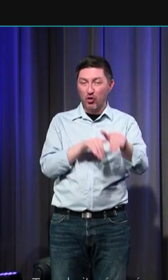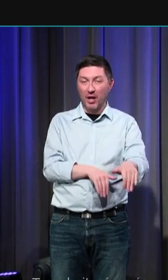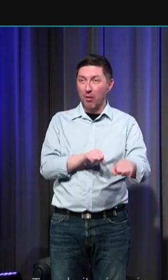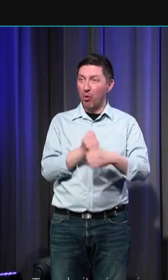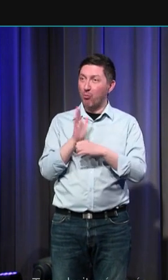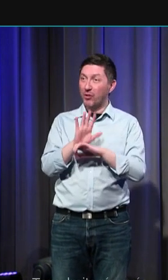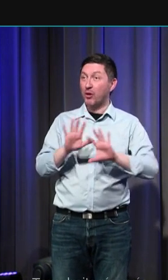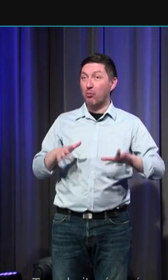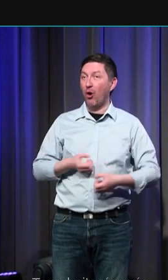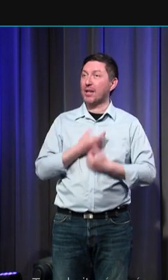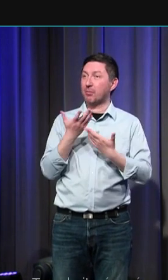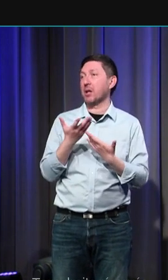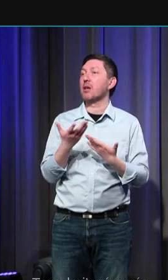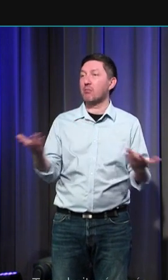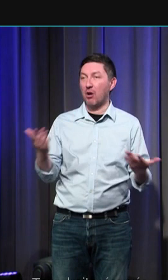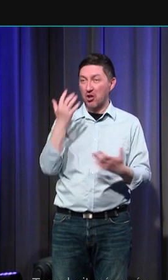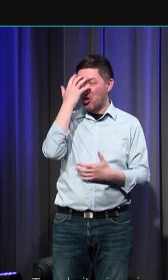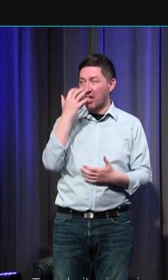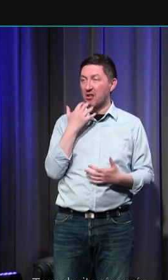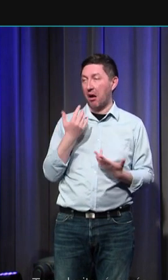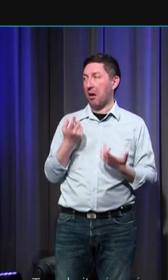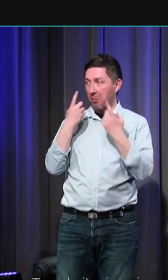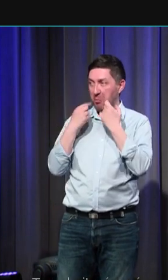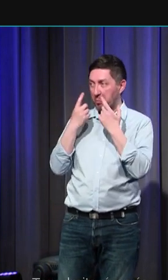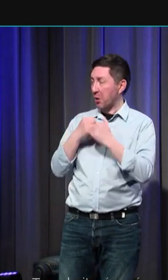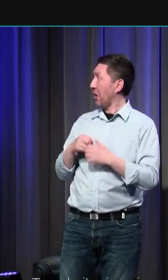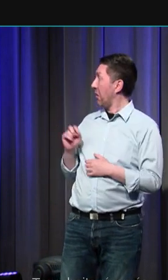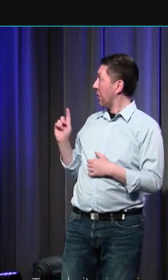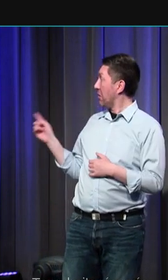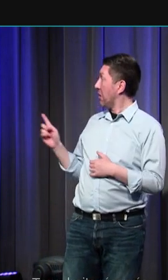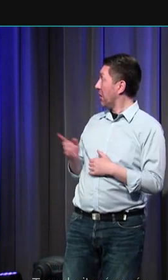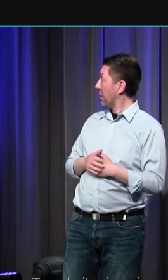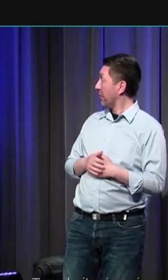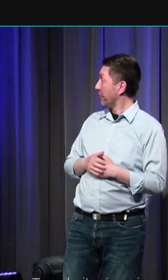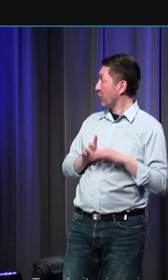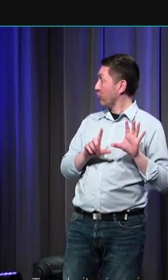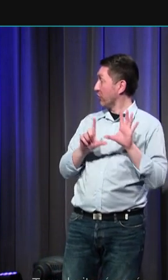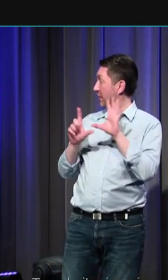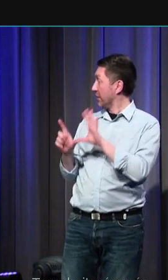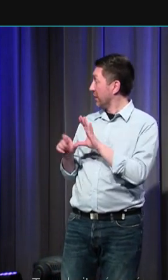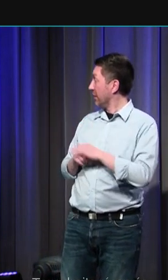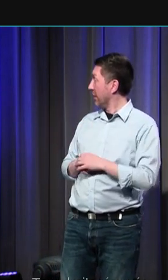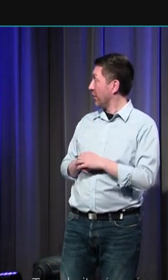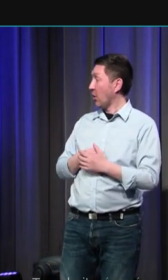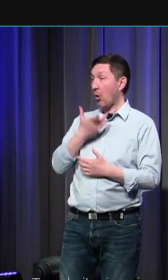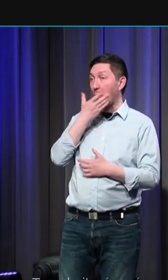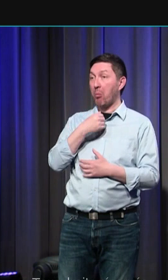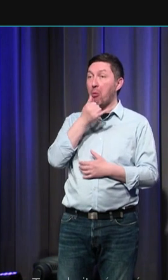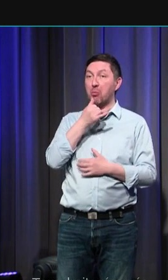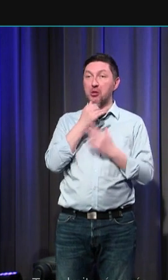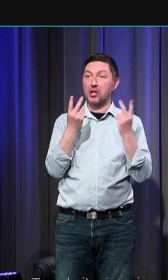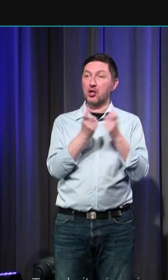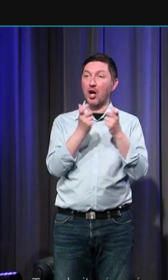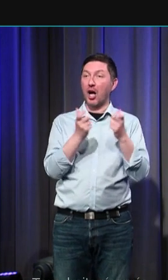alors je vous invite en Seine-et-Marne on est à quelques kilomètres de Vaux-le-Vicomte c'est un charmant petit château médiéval qui est